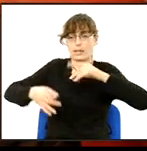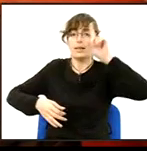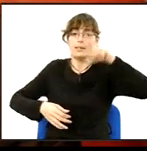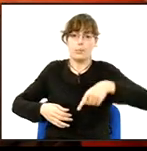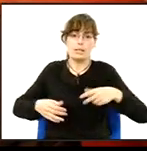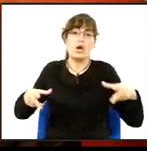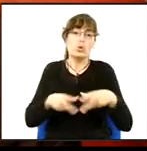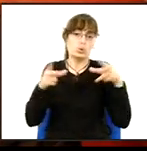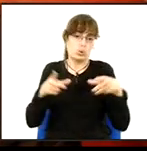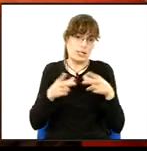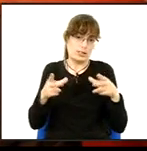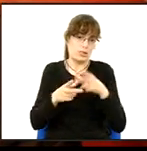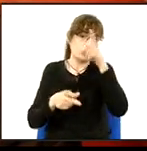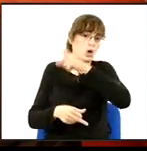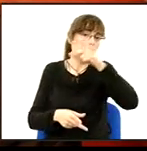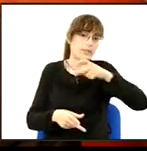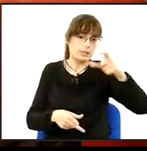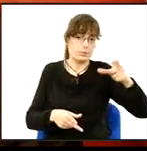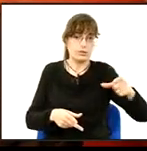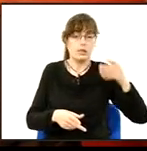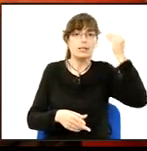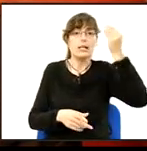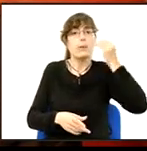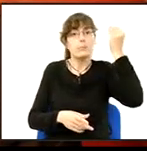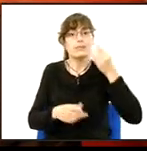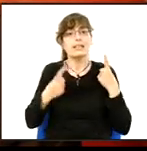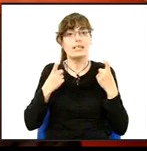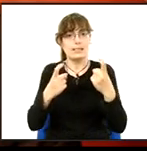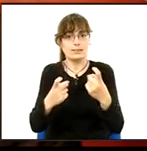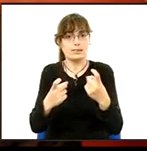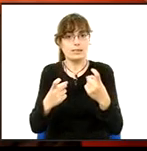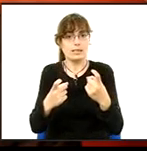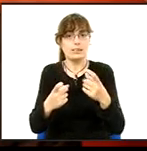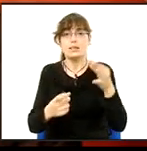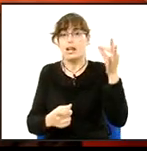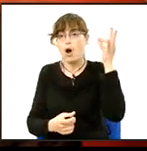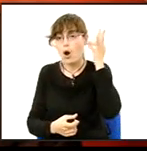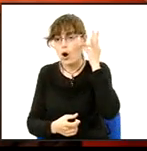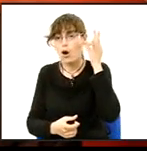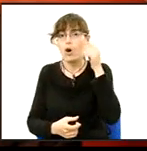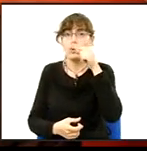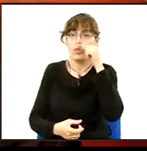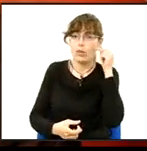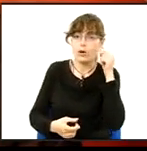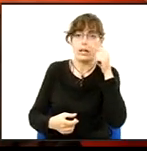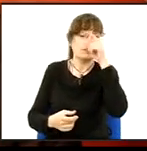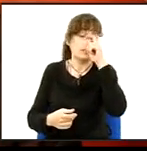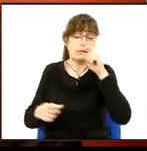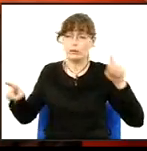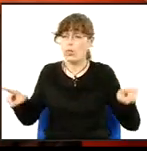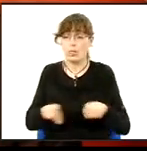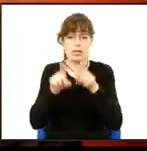socialització de les persones pensant en les necessitats diferents de dones i homes de totes les edats i